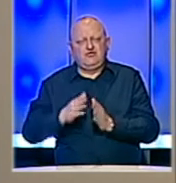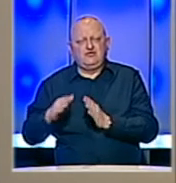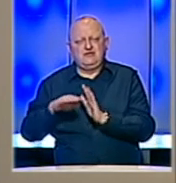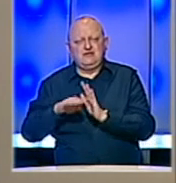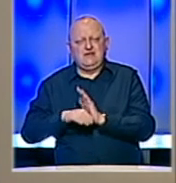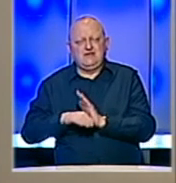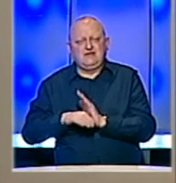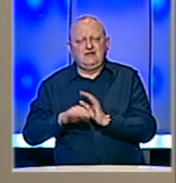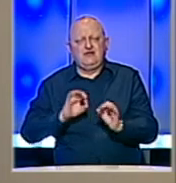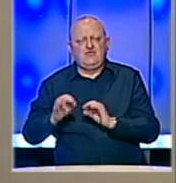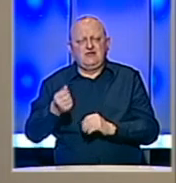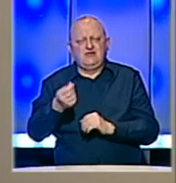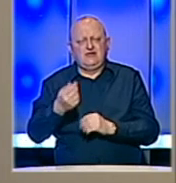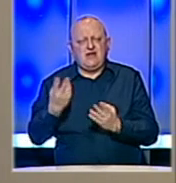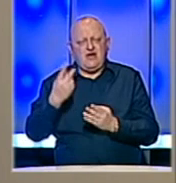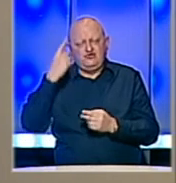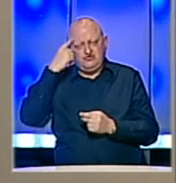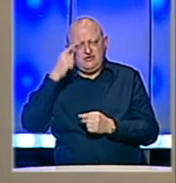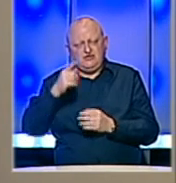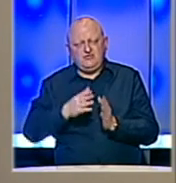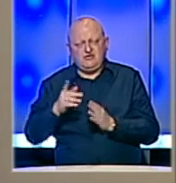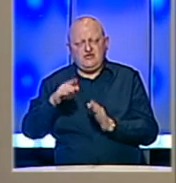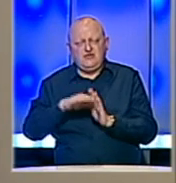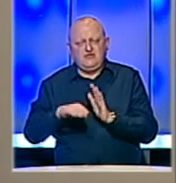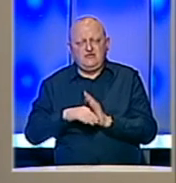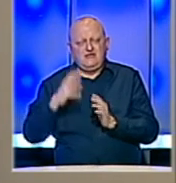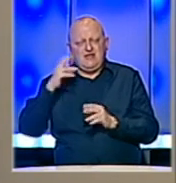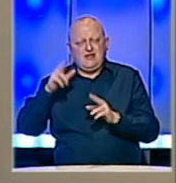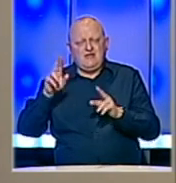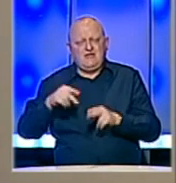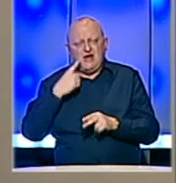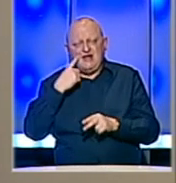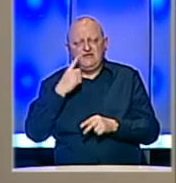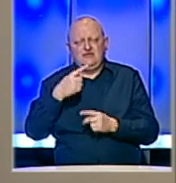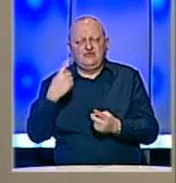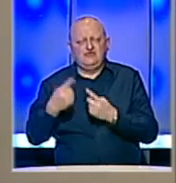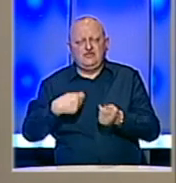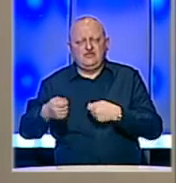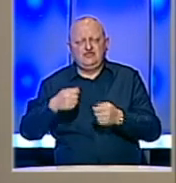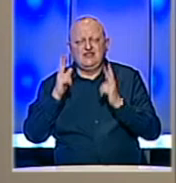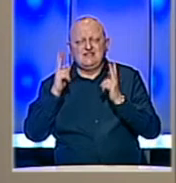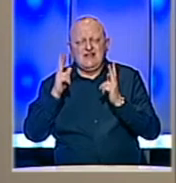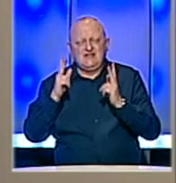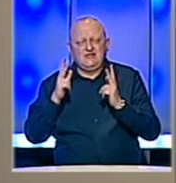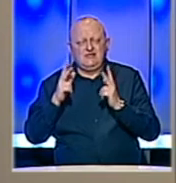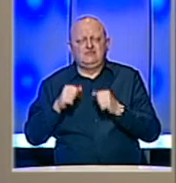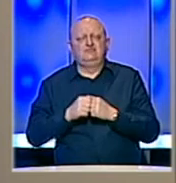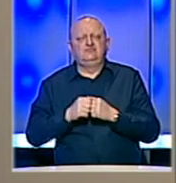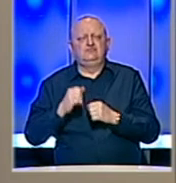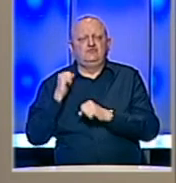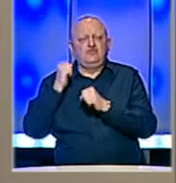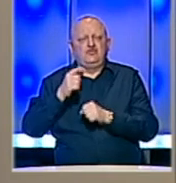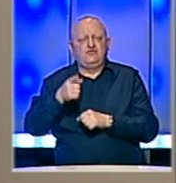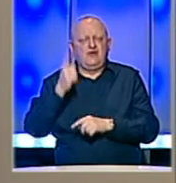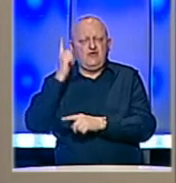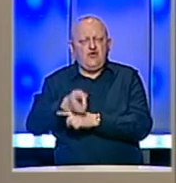zakonom o regulisanju cijena. Kao što znate, u skladu sa ovim zakonom vlada ima mogućnost, kad procjeni da stanje na tržištu to zahtjeva, da donese